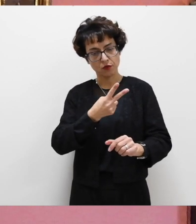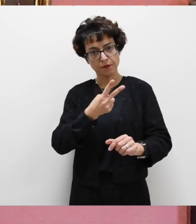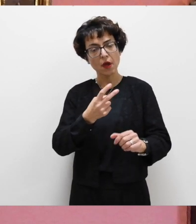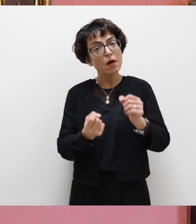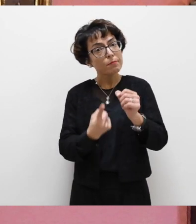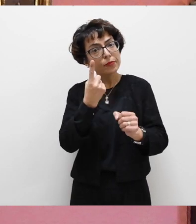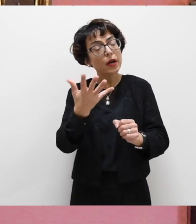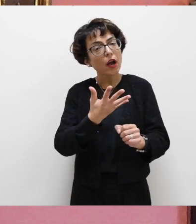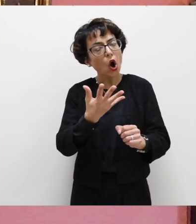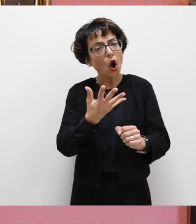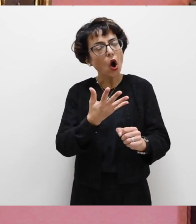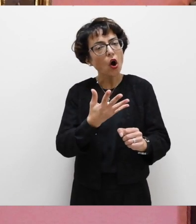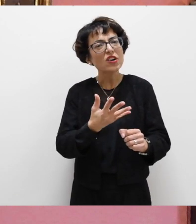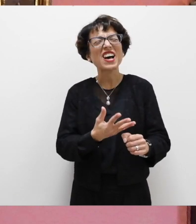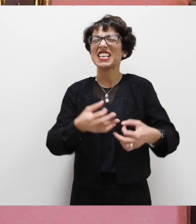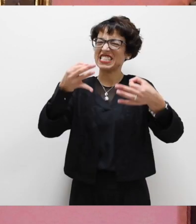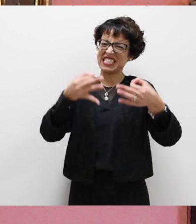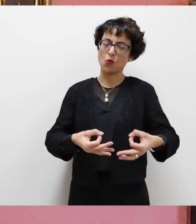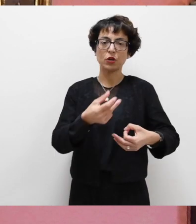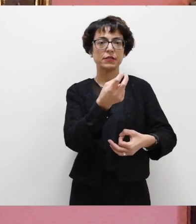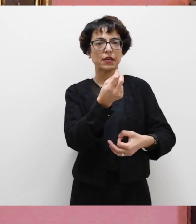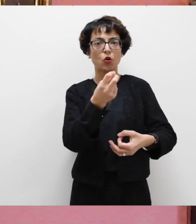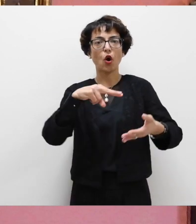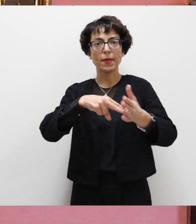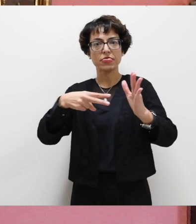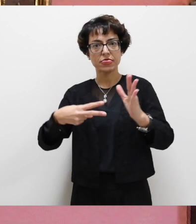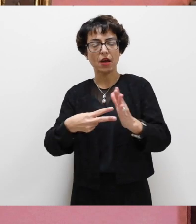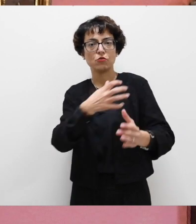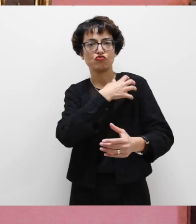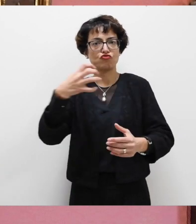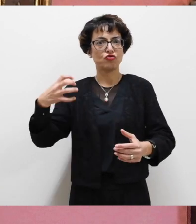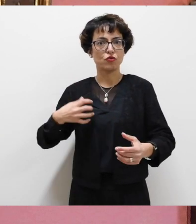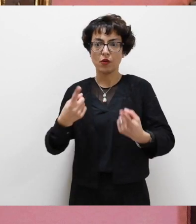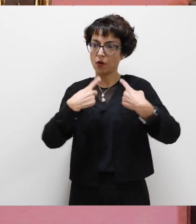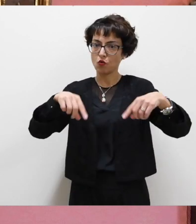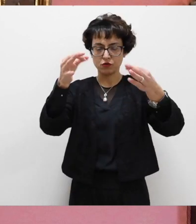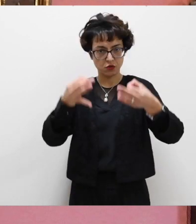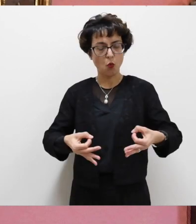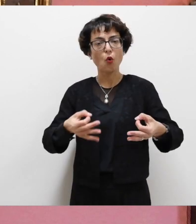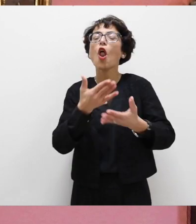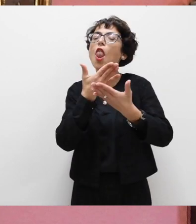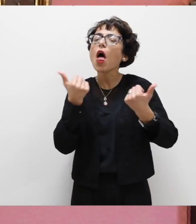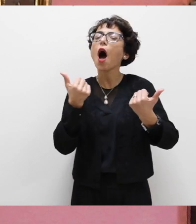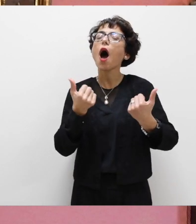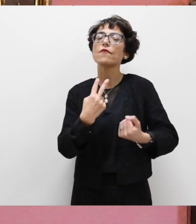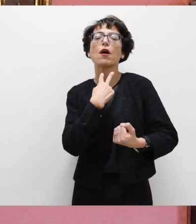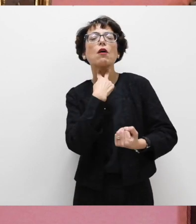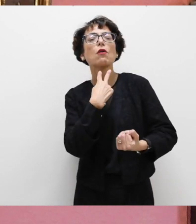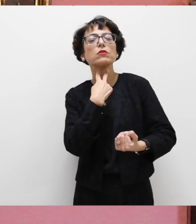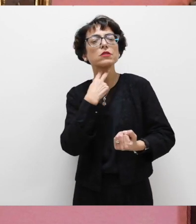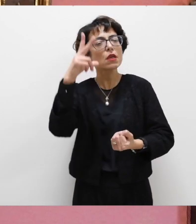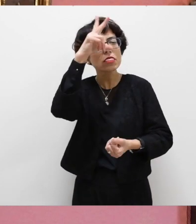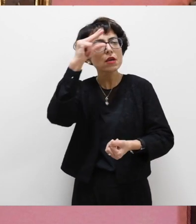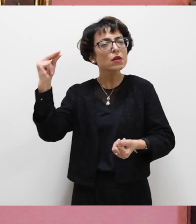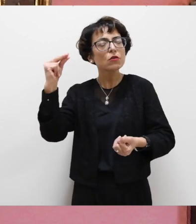smascherato quelle sicurezze, soprattutto in campo economico e tecnico-scientifico, che davamo per scontate